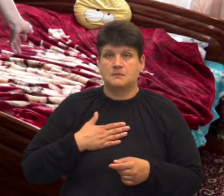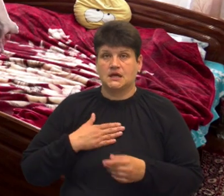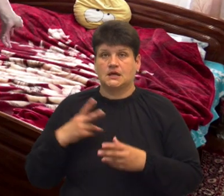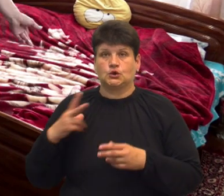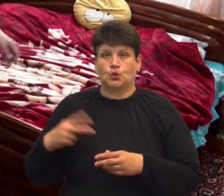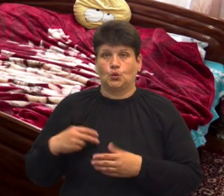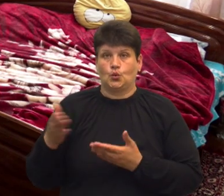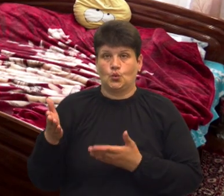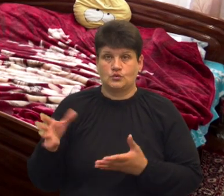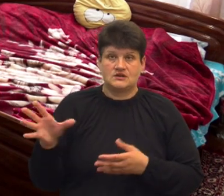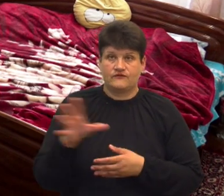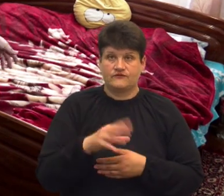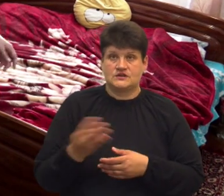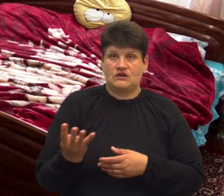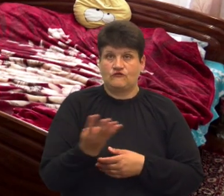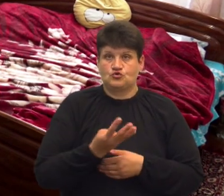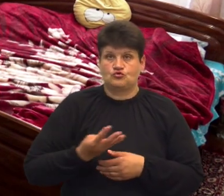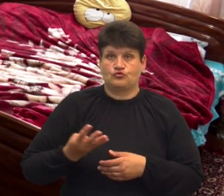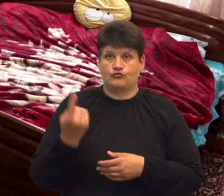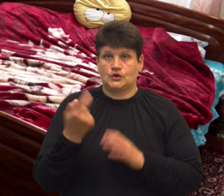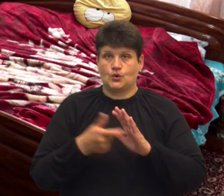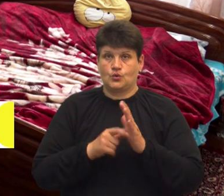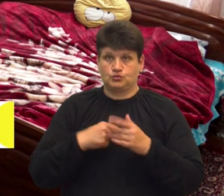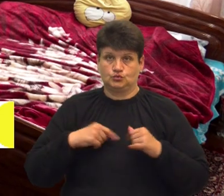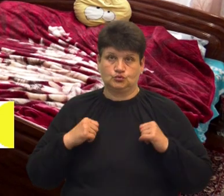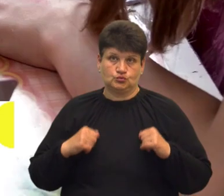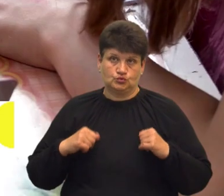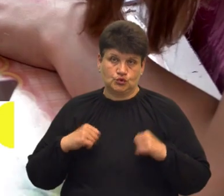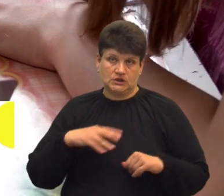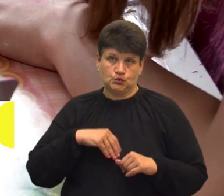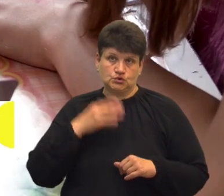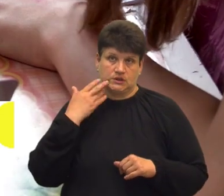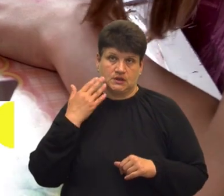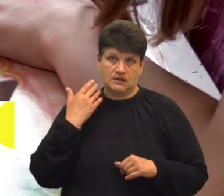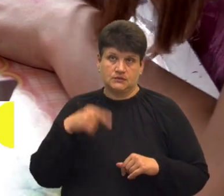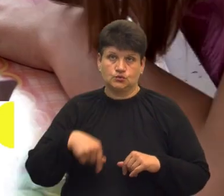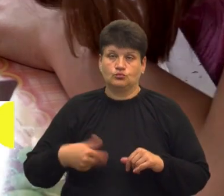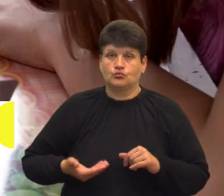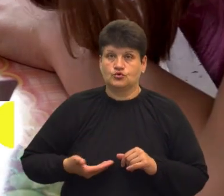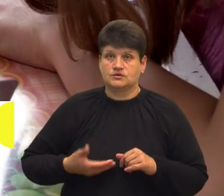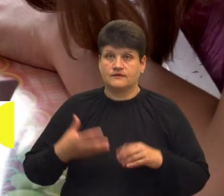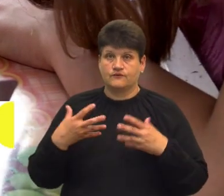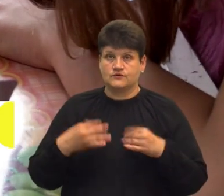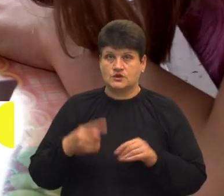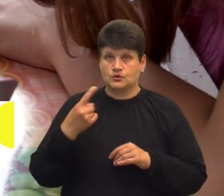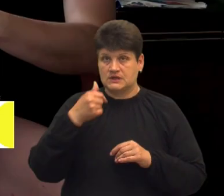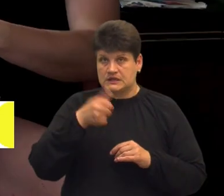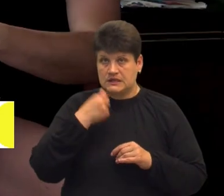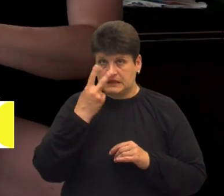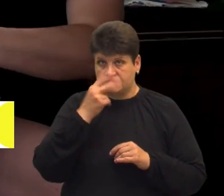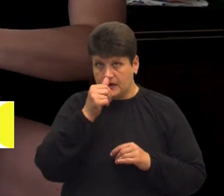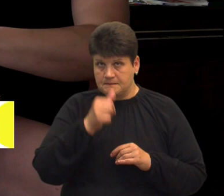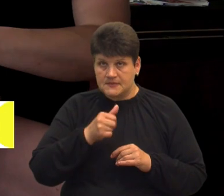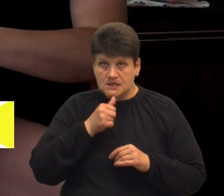Всі в чотирьох в одній комнаті живемо, але нам тут хоч, знаєте, спокійно, на душі легше. Ми тут проживаємо вже рік і два місяці.